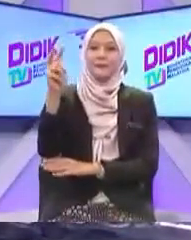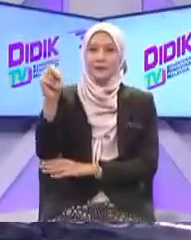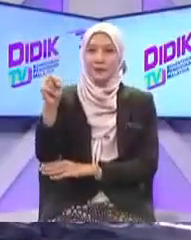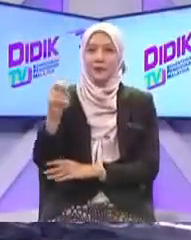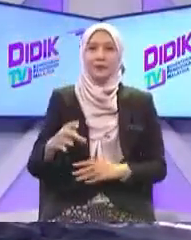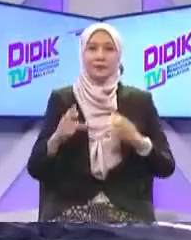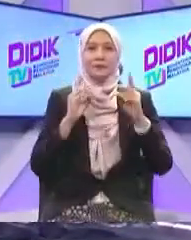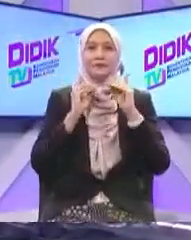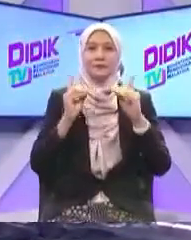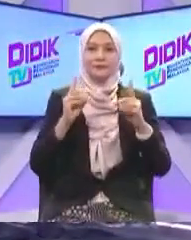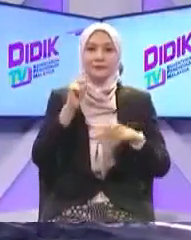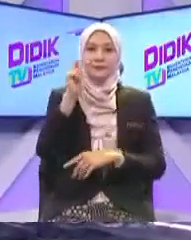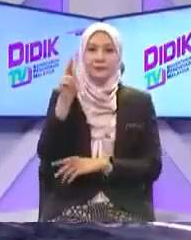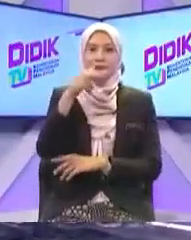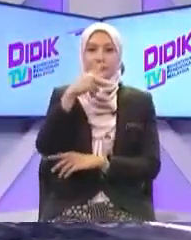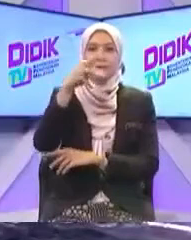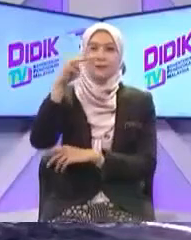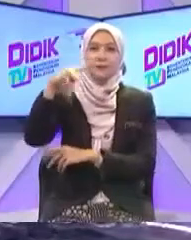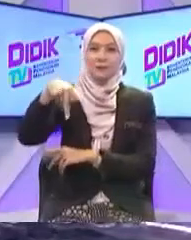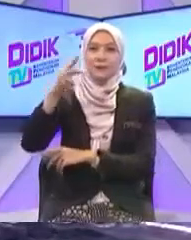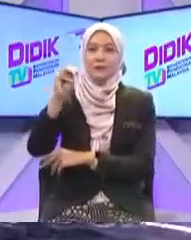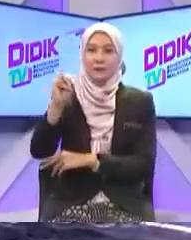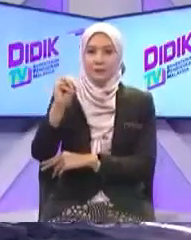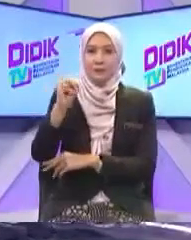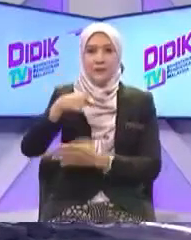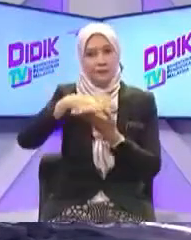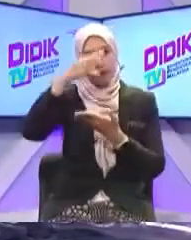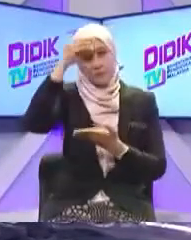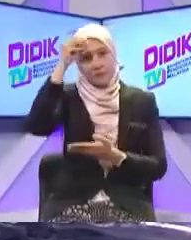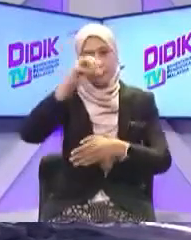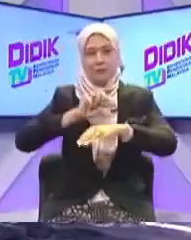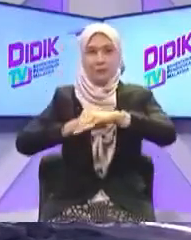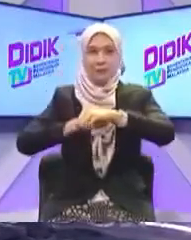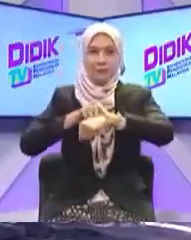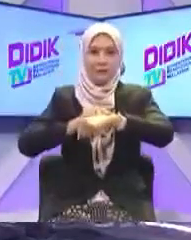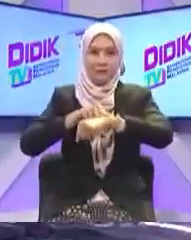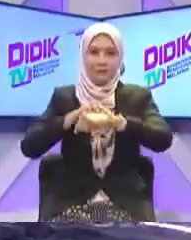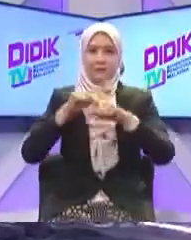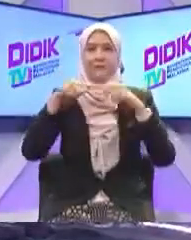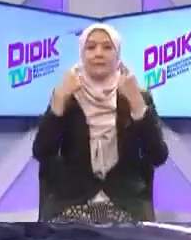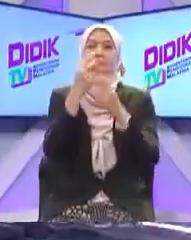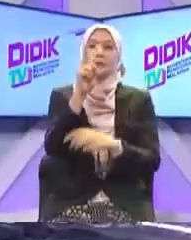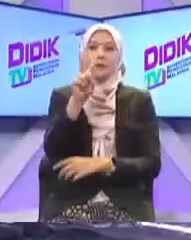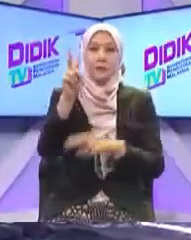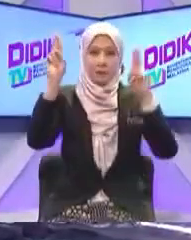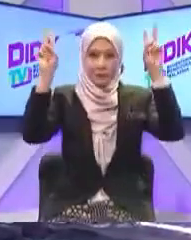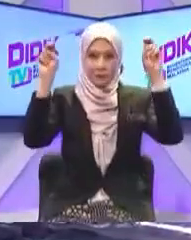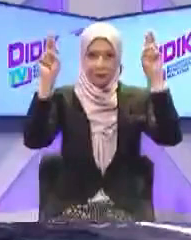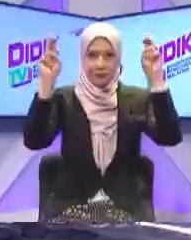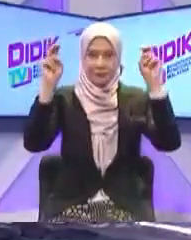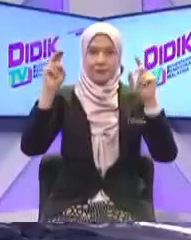Untuk hari ni sebenarnya Kita akan belajar Berkenaan dengan Mata pelajaran Geografi Tingkatan 2 Dengan tajuknya